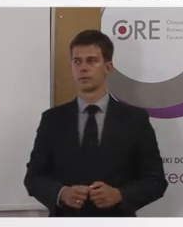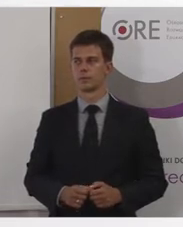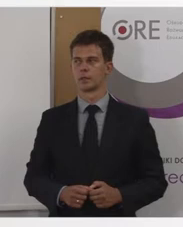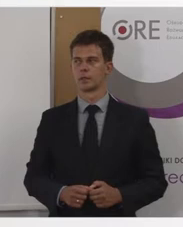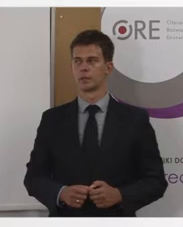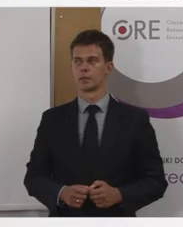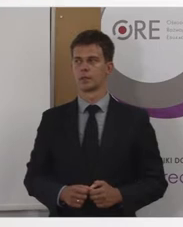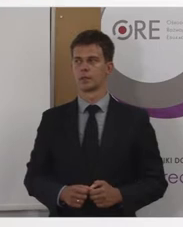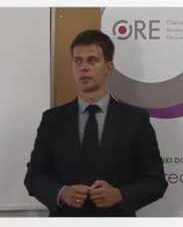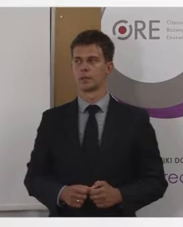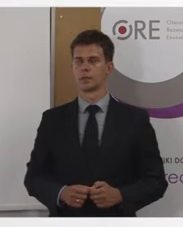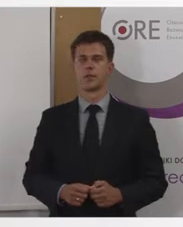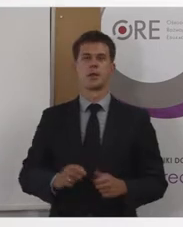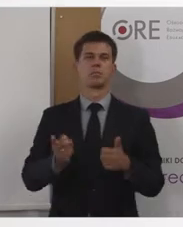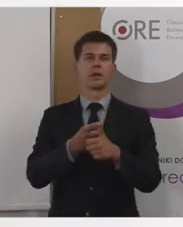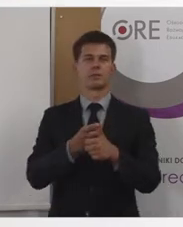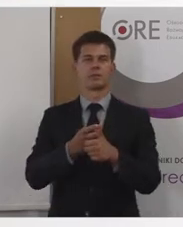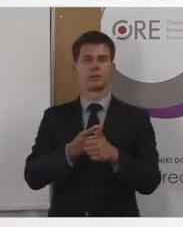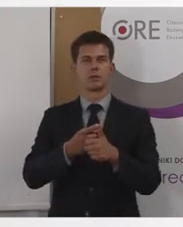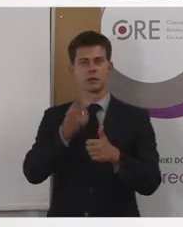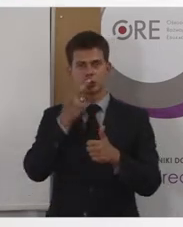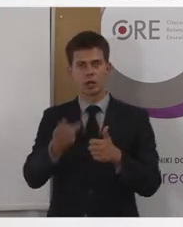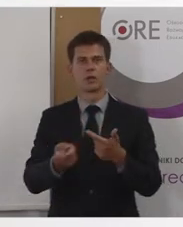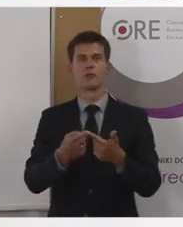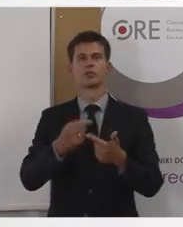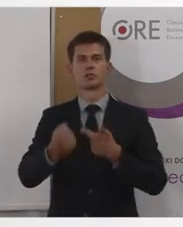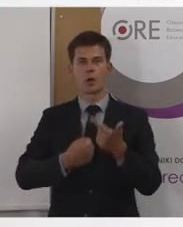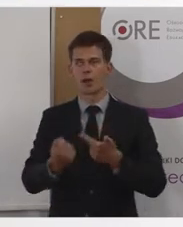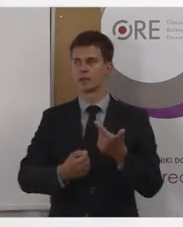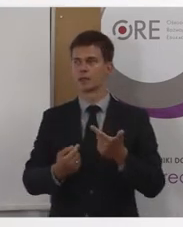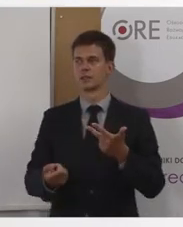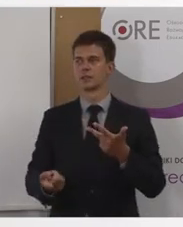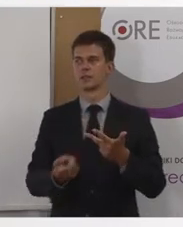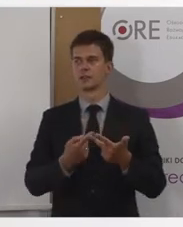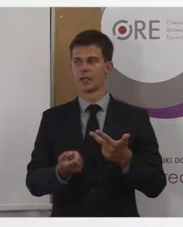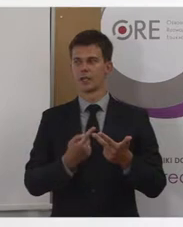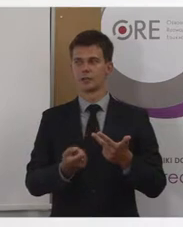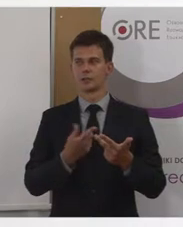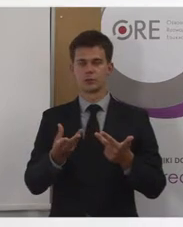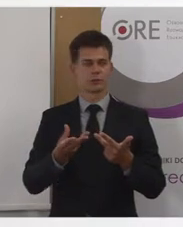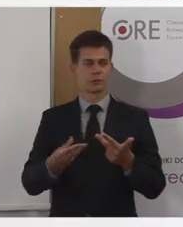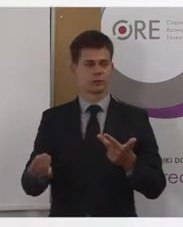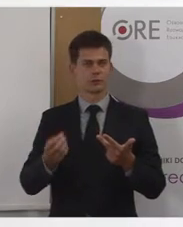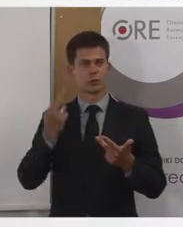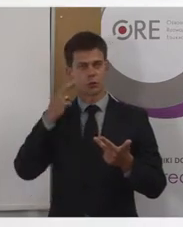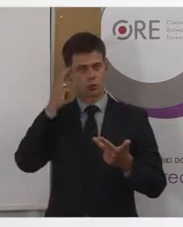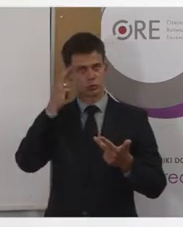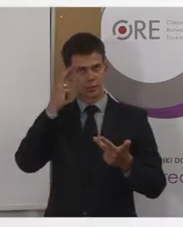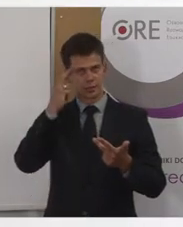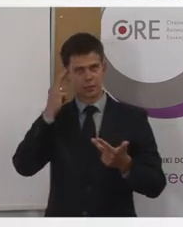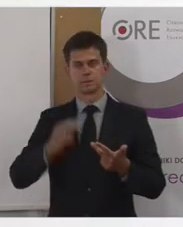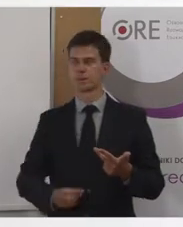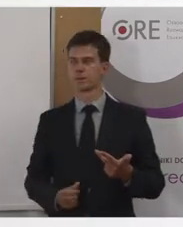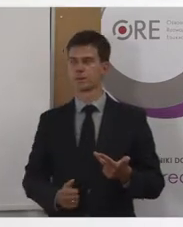Tak, jest związany z postrzegalnością, drugi z funkcjonalnością, trzeci